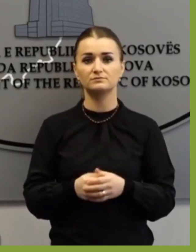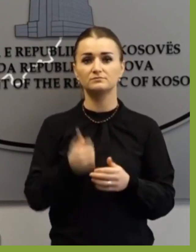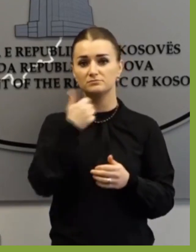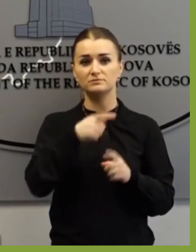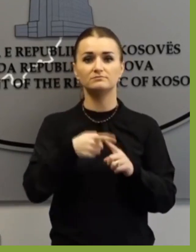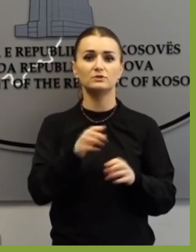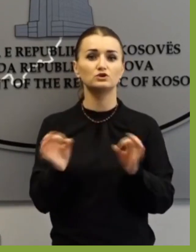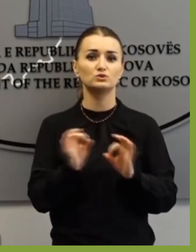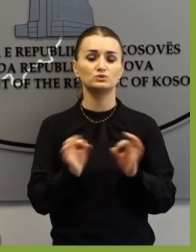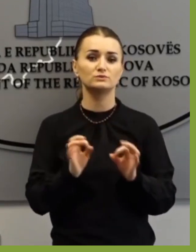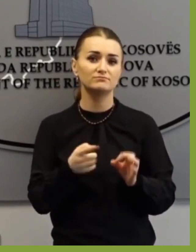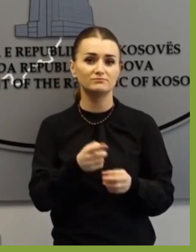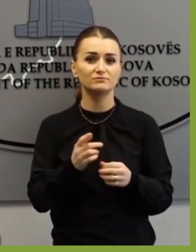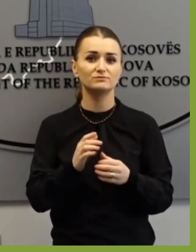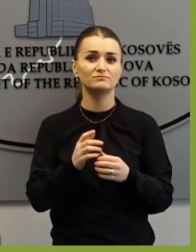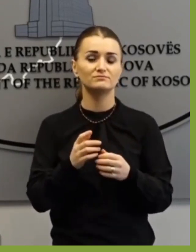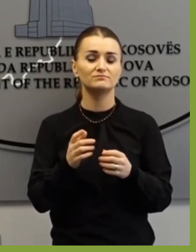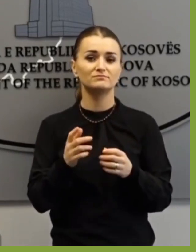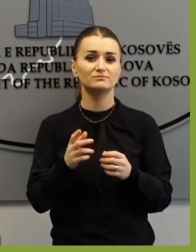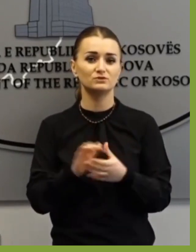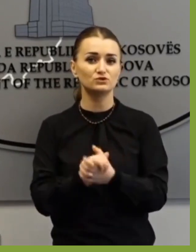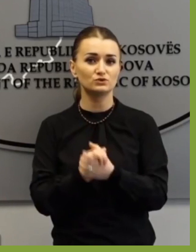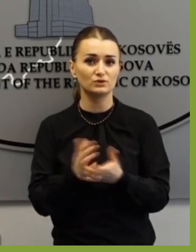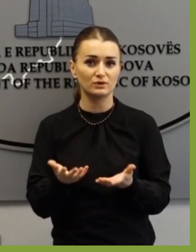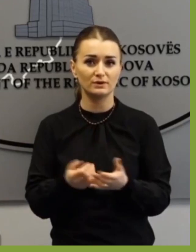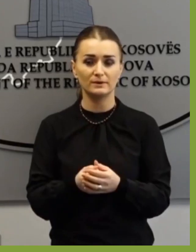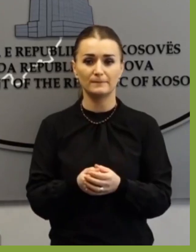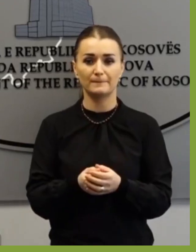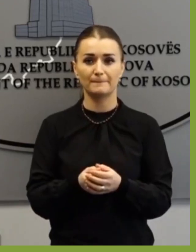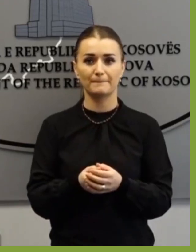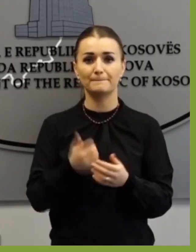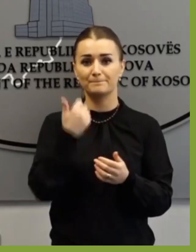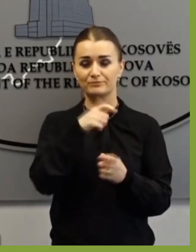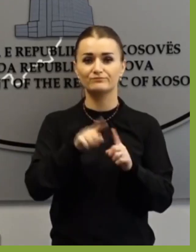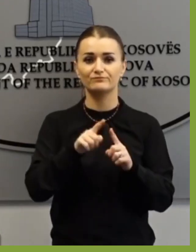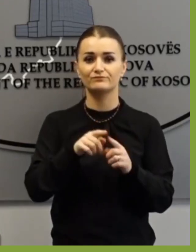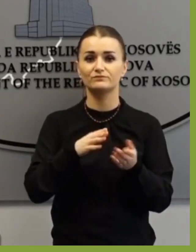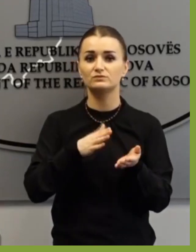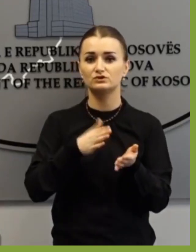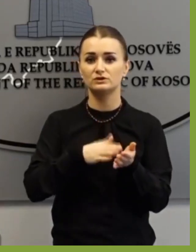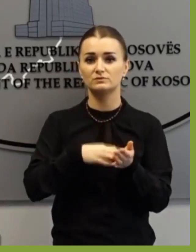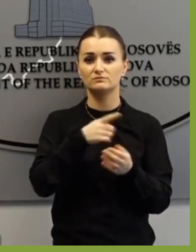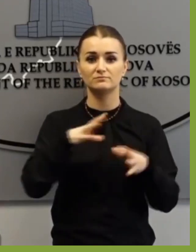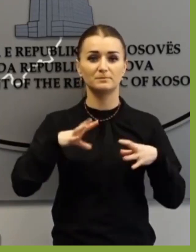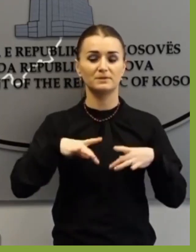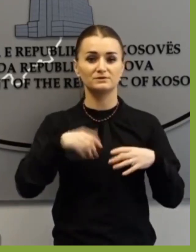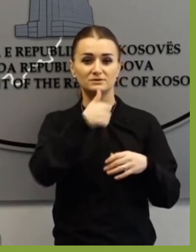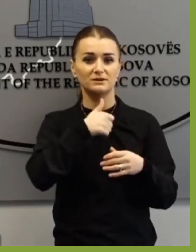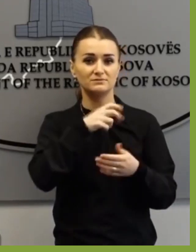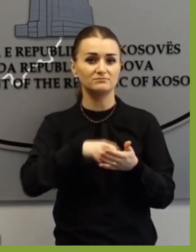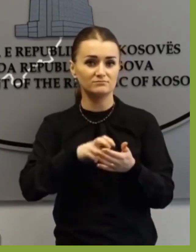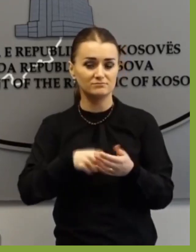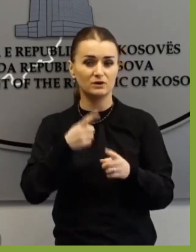qësërore, sepse një punësuar, pra të bëtë, sigurohemi që edhe kontributit pensionale që i pagun në shtetin e Shqipëris apo